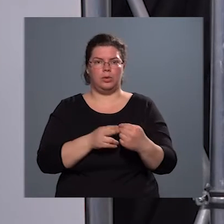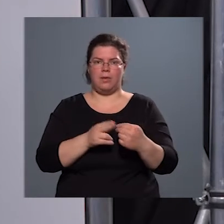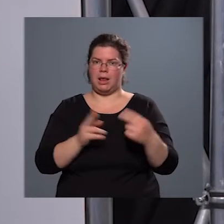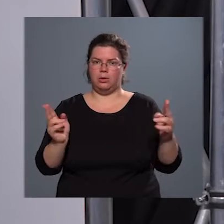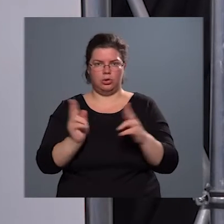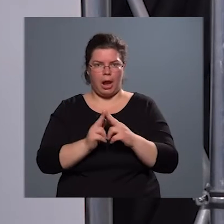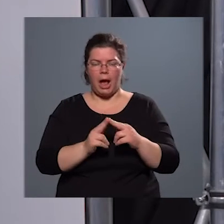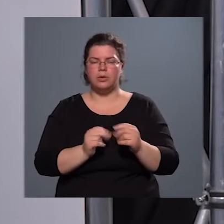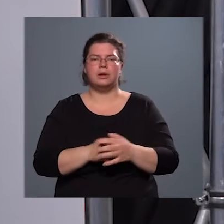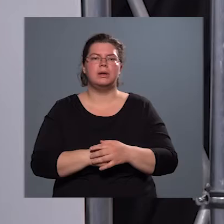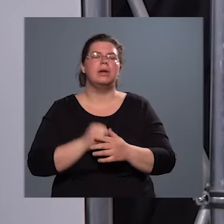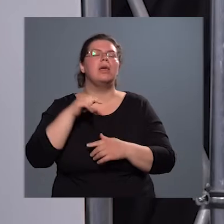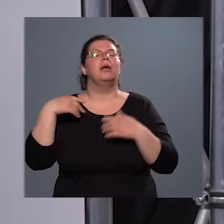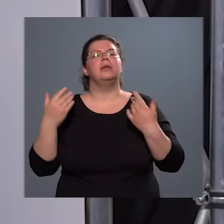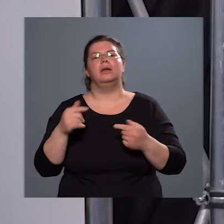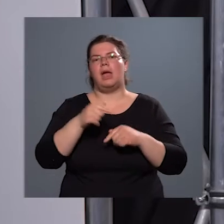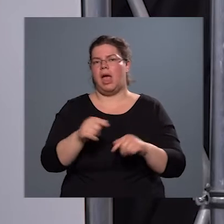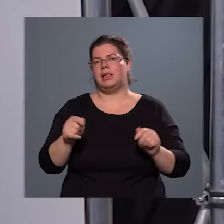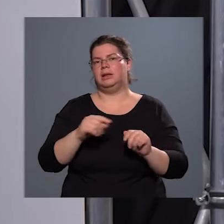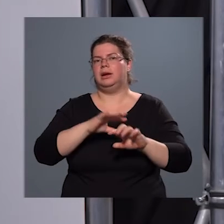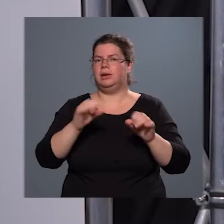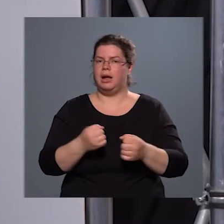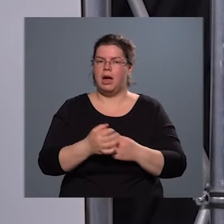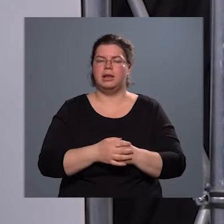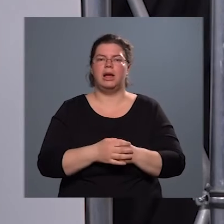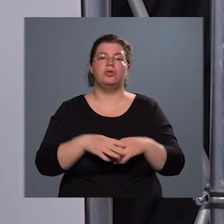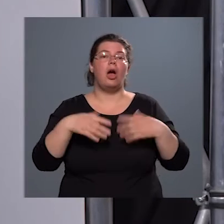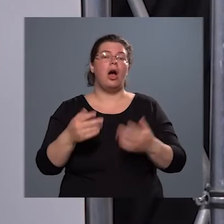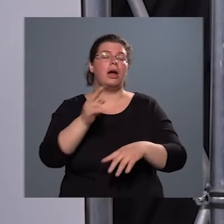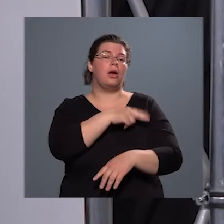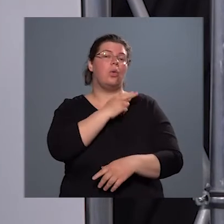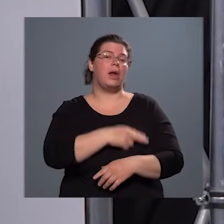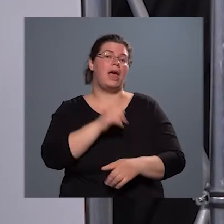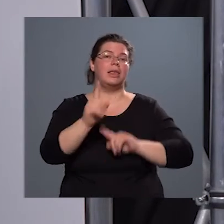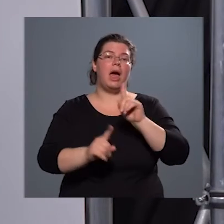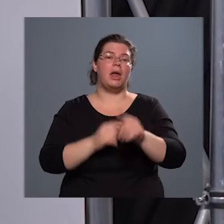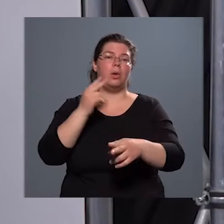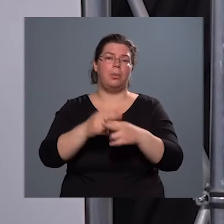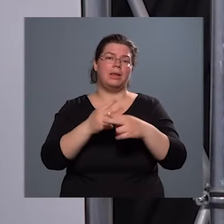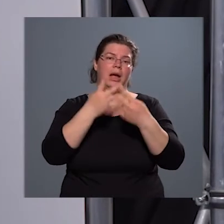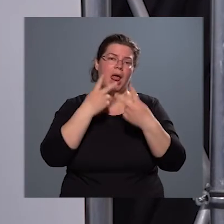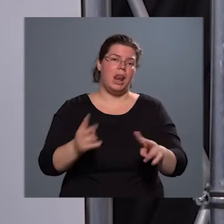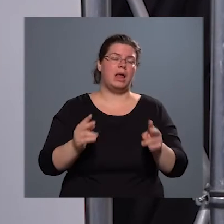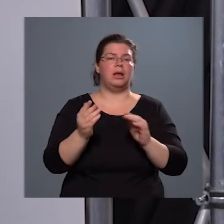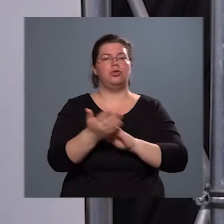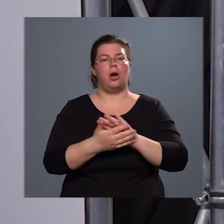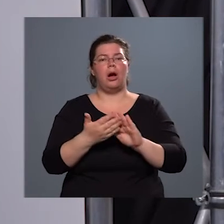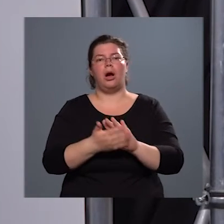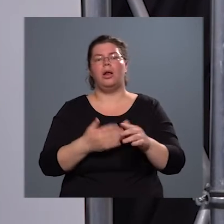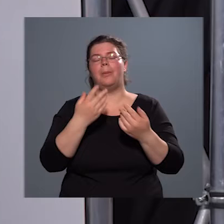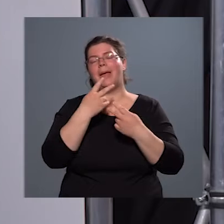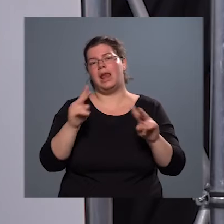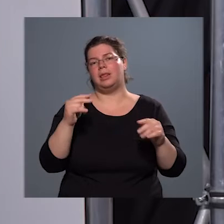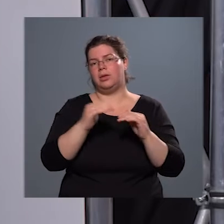egymással. Tehát ezeknek a kialakítása akár a kórház járó betegellátás alapállátás szintjén is egy olyan